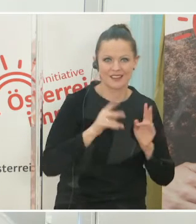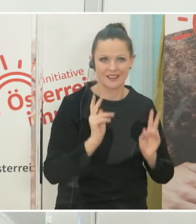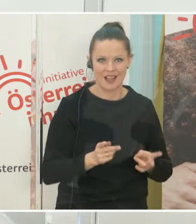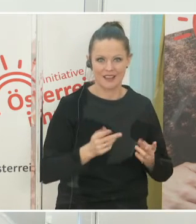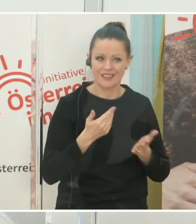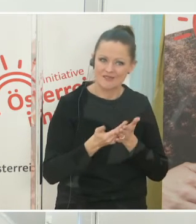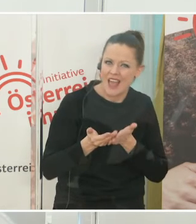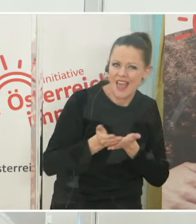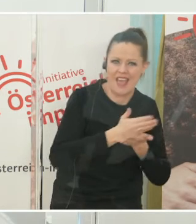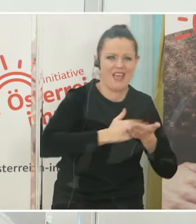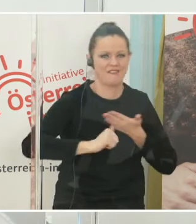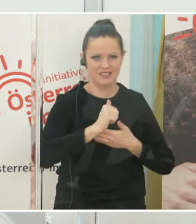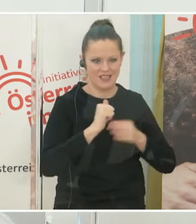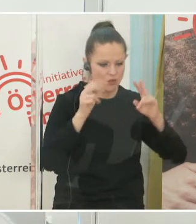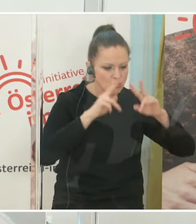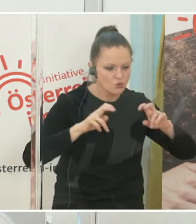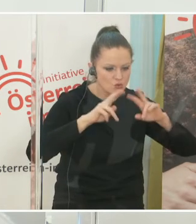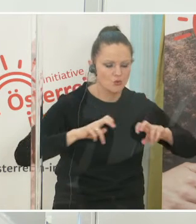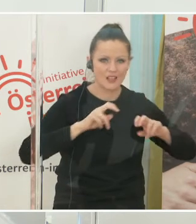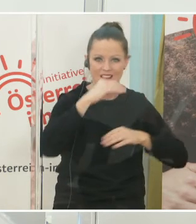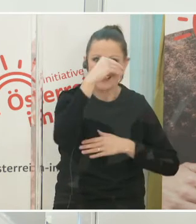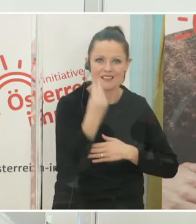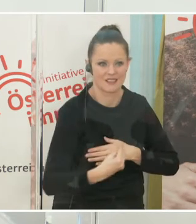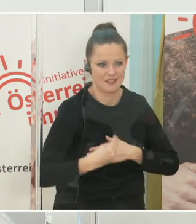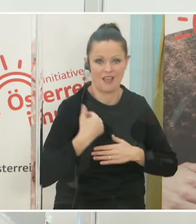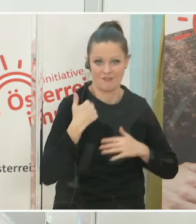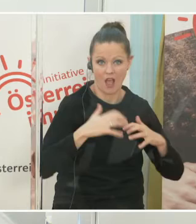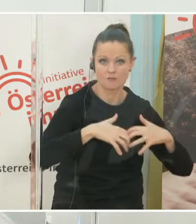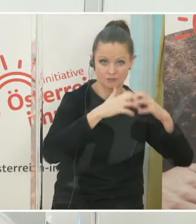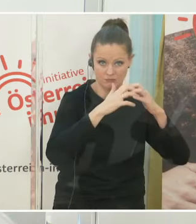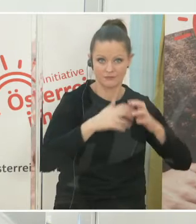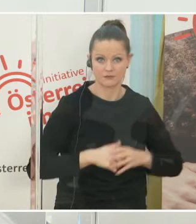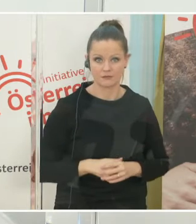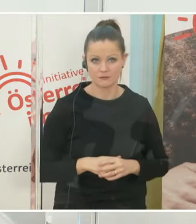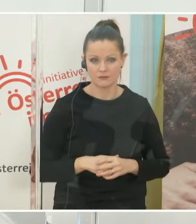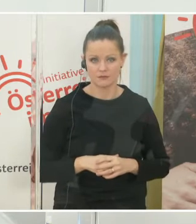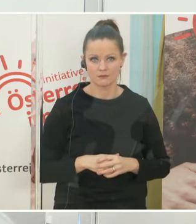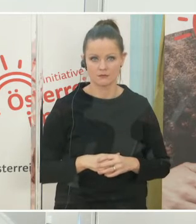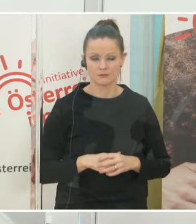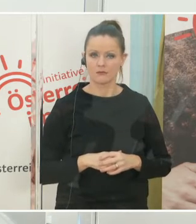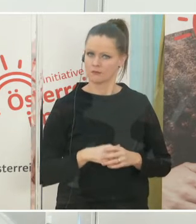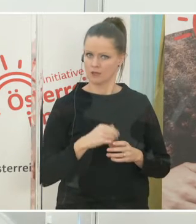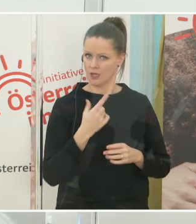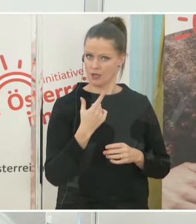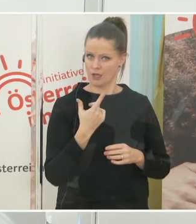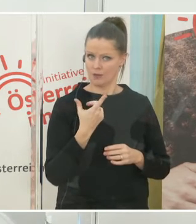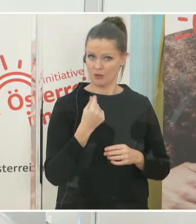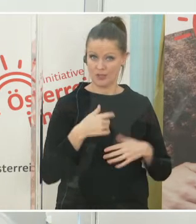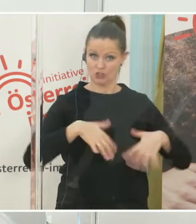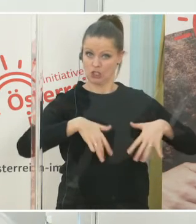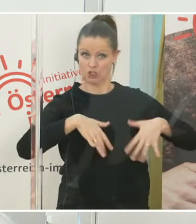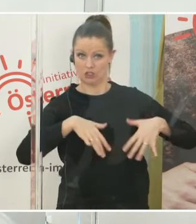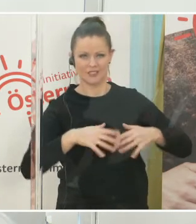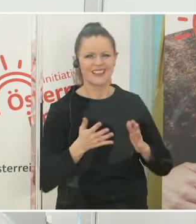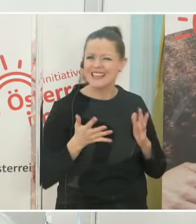eine effiziente Studiendesign noch schaffen konnte. Was aber nicht bedeutet, dass man hier gehudelt hat